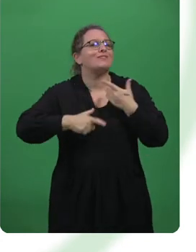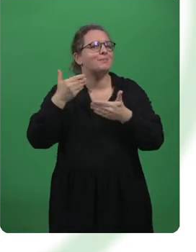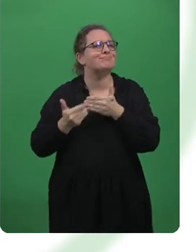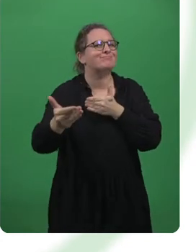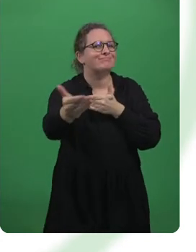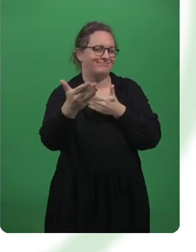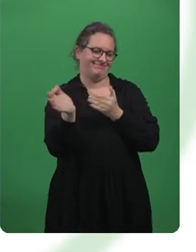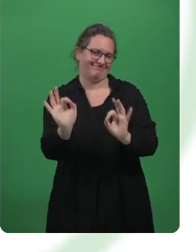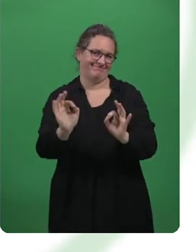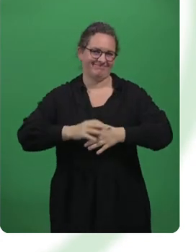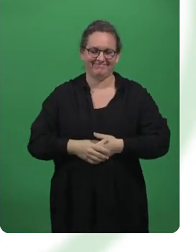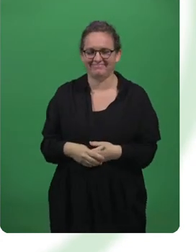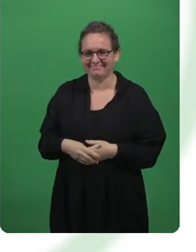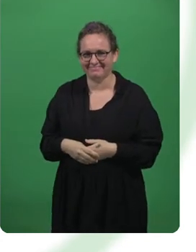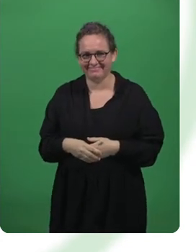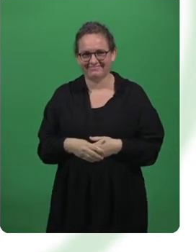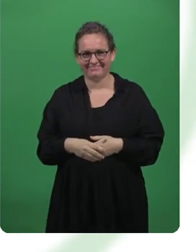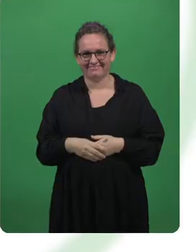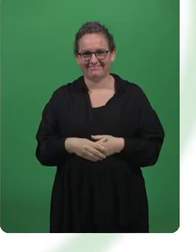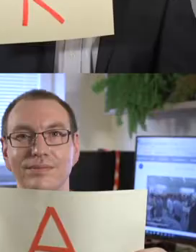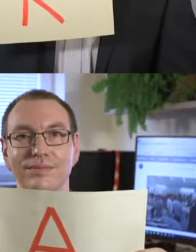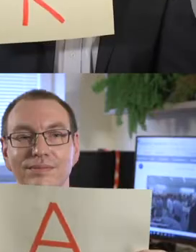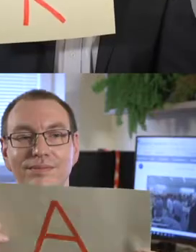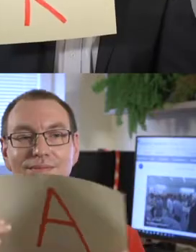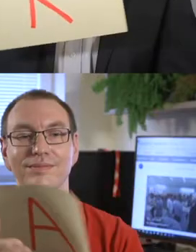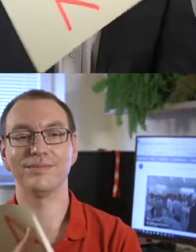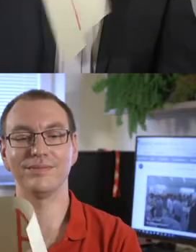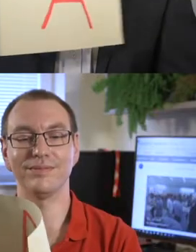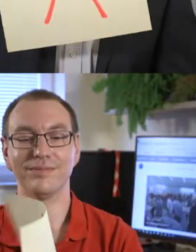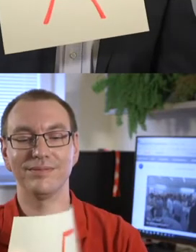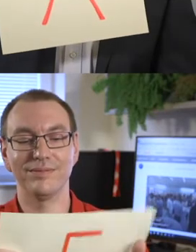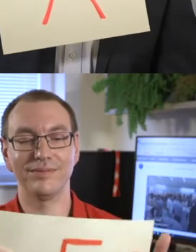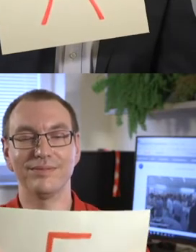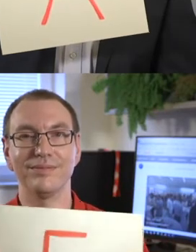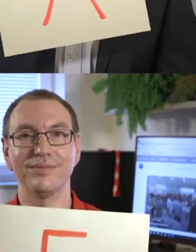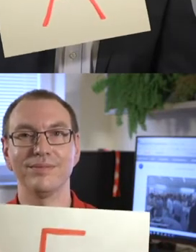Das gilt für Zugänge zum Arbeitsmarkt, zum Berufsleben.